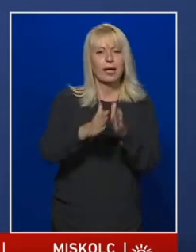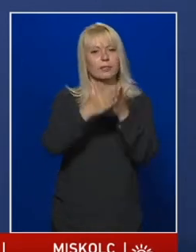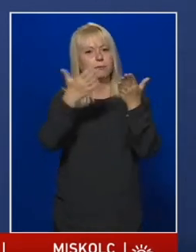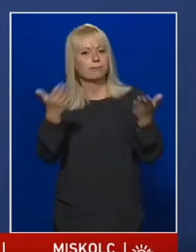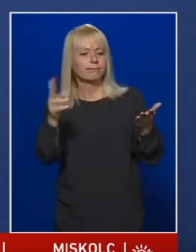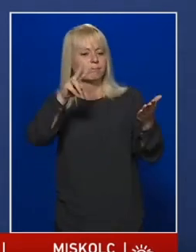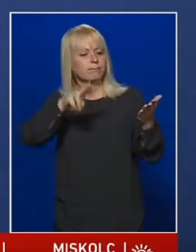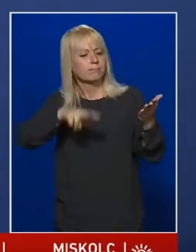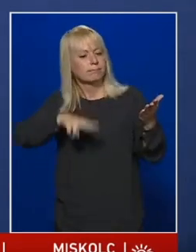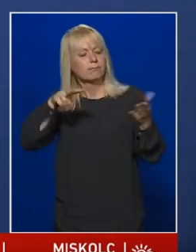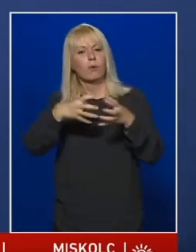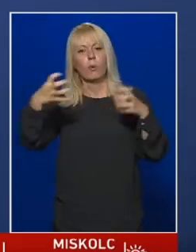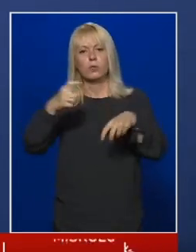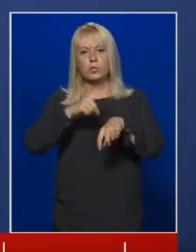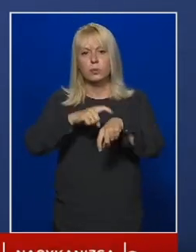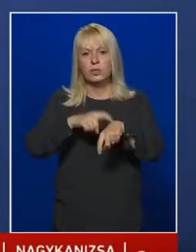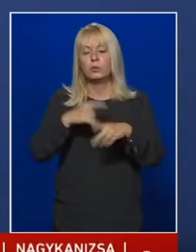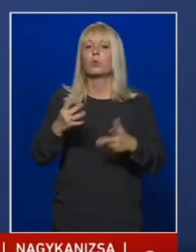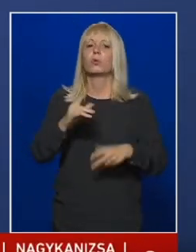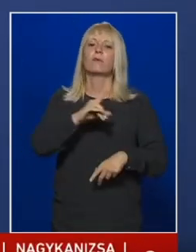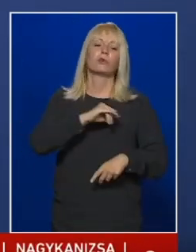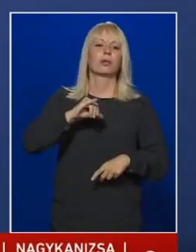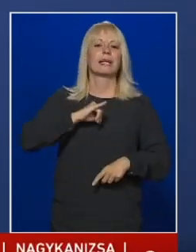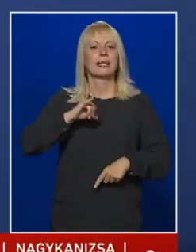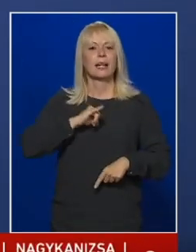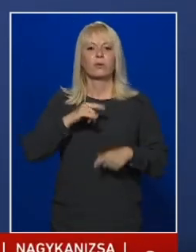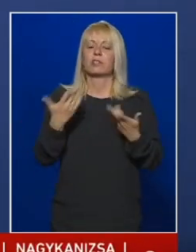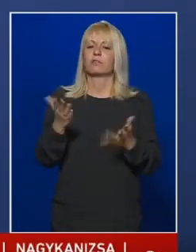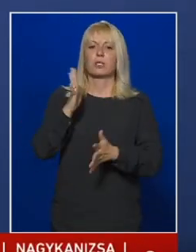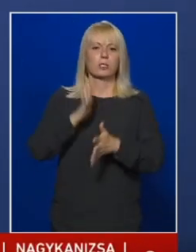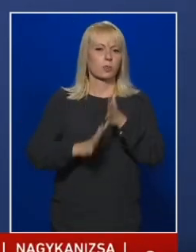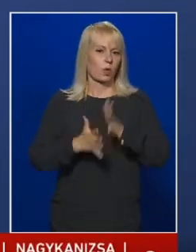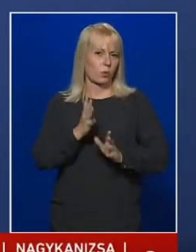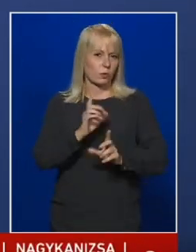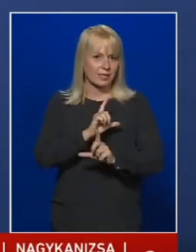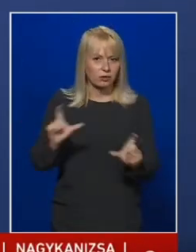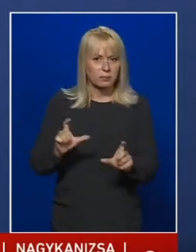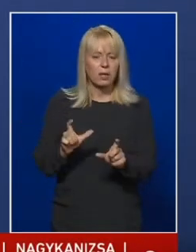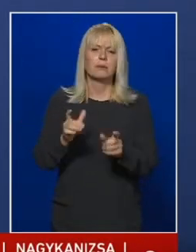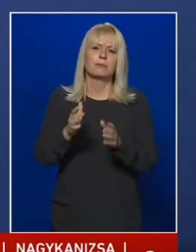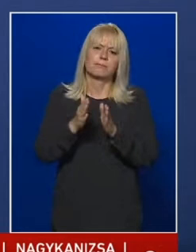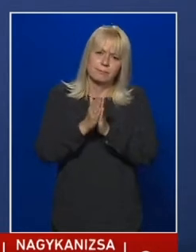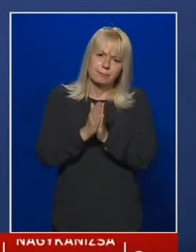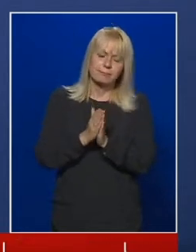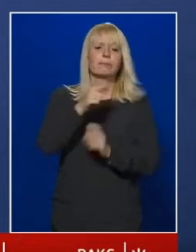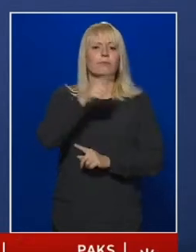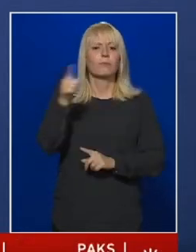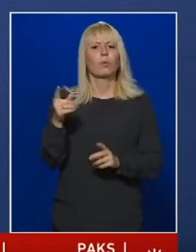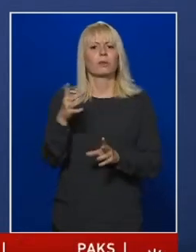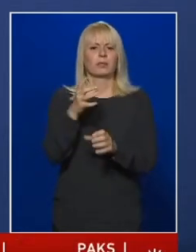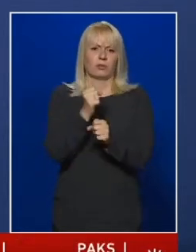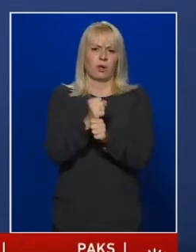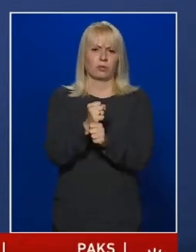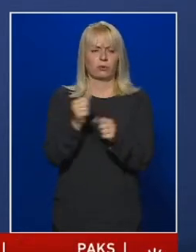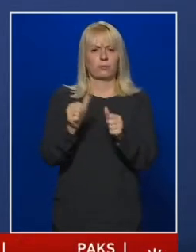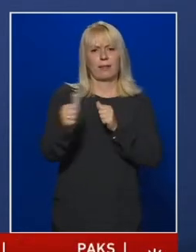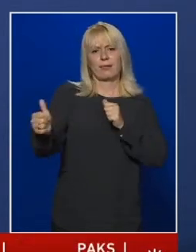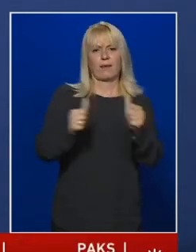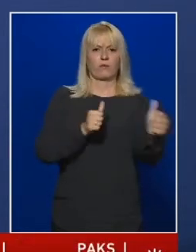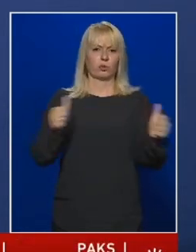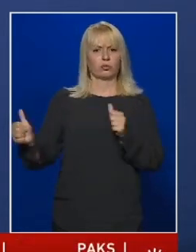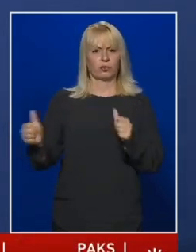csak érdeklődéssel, vagy a saját szórakoztatásunkra. Tartsuk meg ott is a kellő távolságot